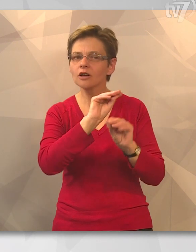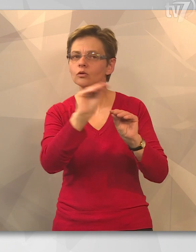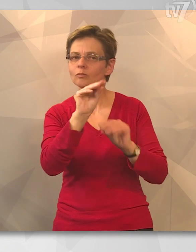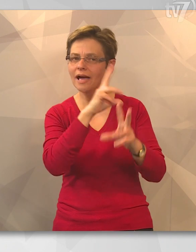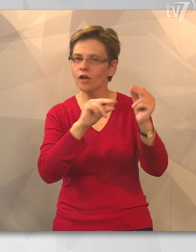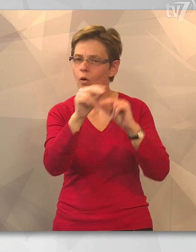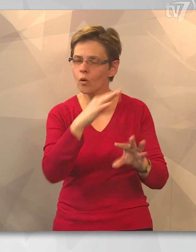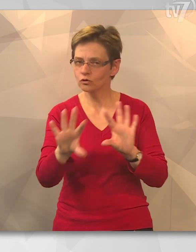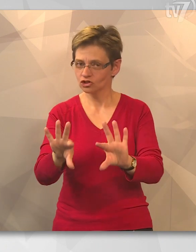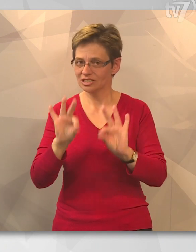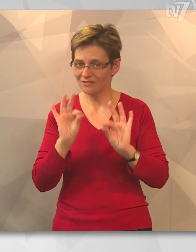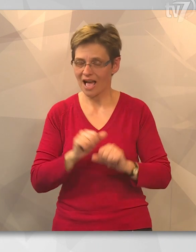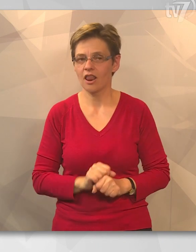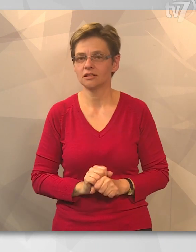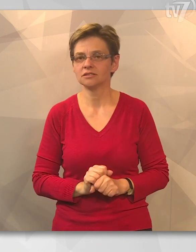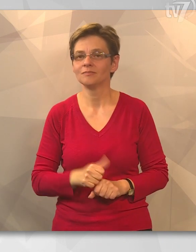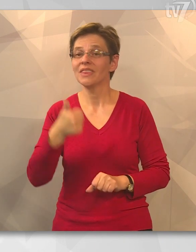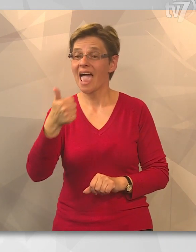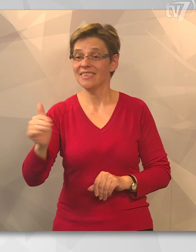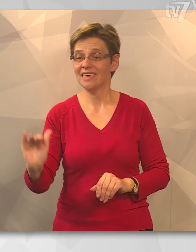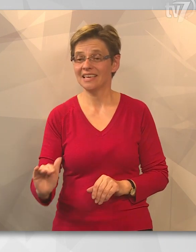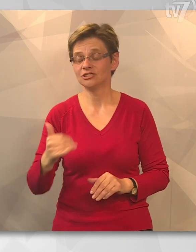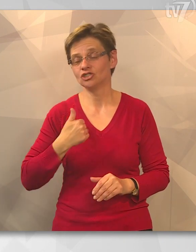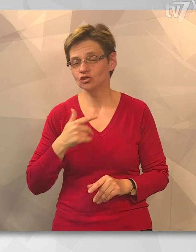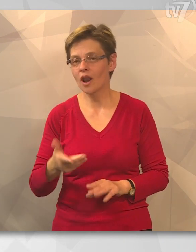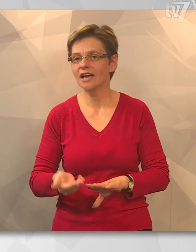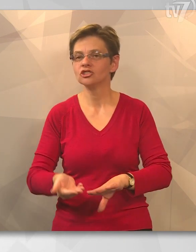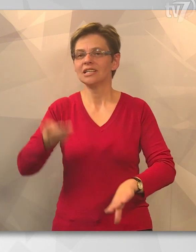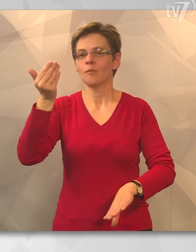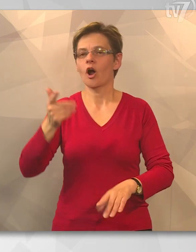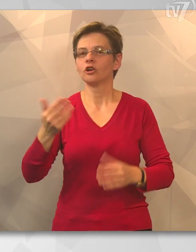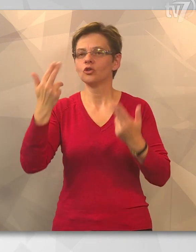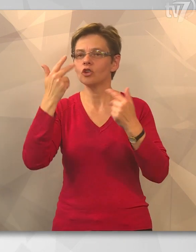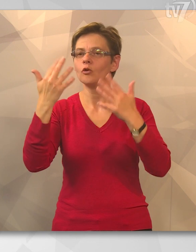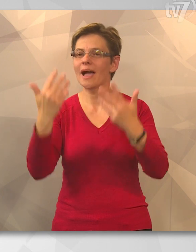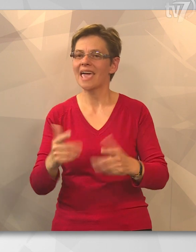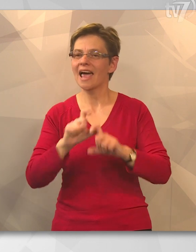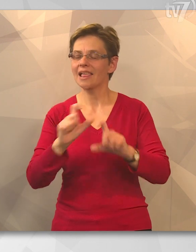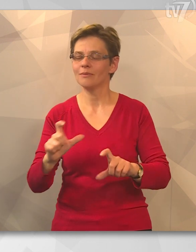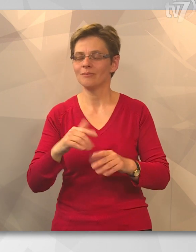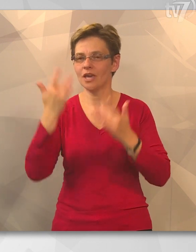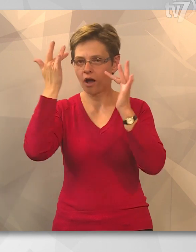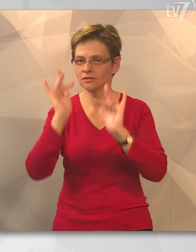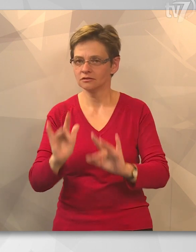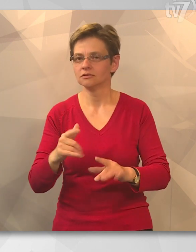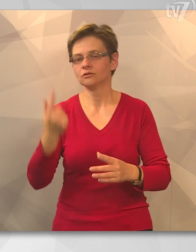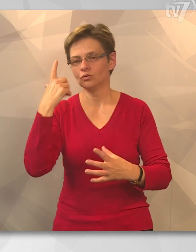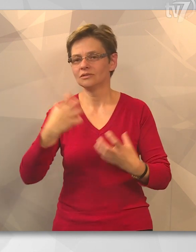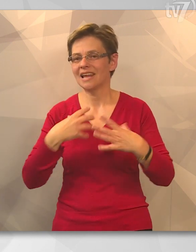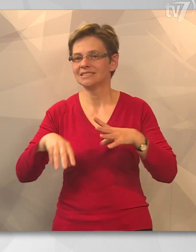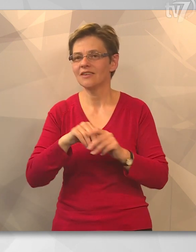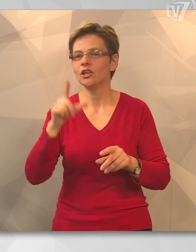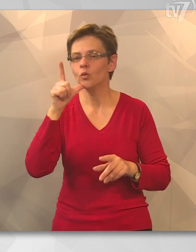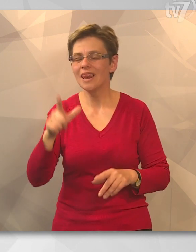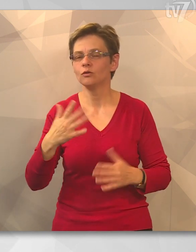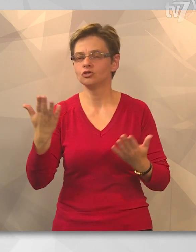igazgatója és pedagógusa választotta ki. Az egyik kisiskolás kimagasló tanulmányi eredményeinek köszönhetően vehet